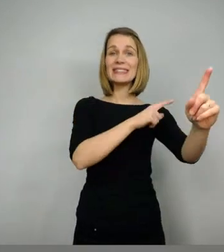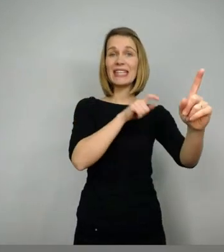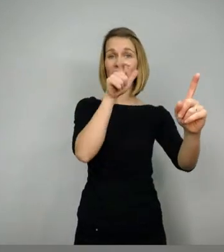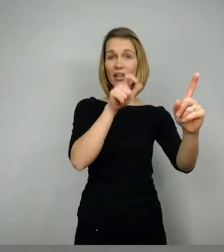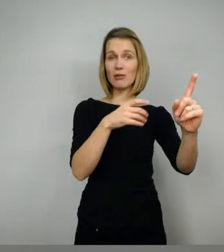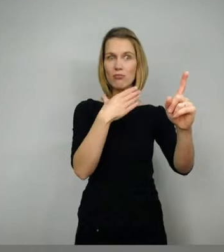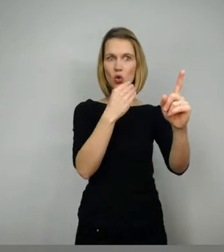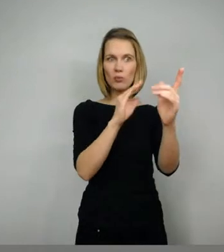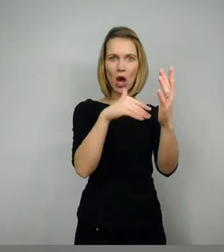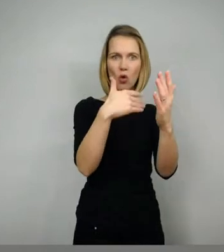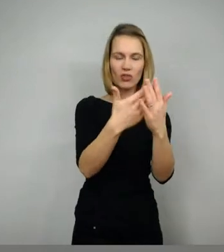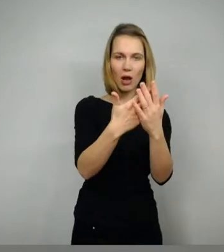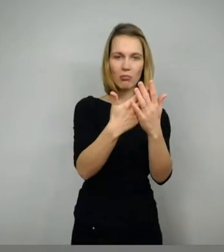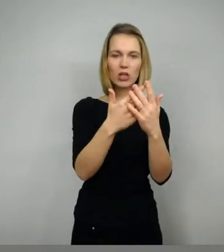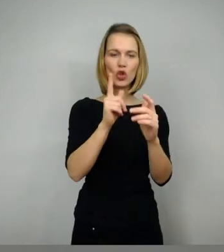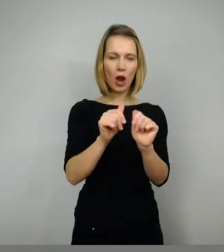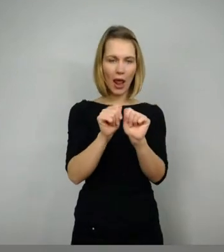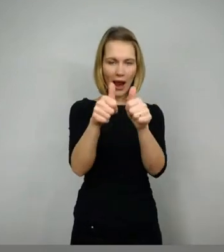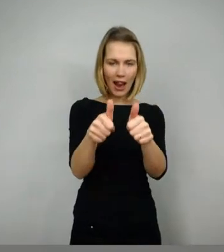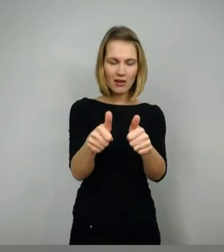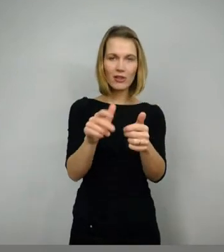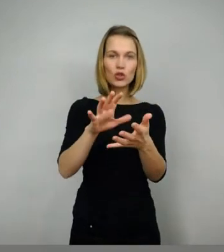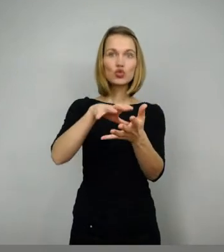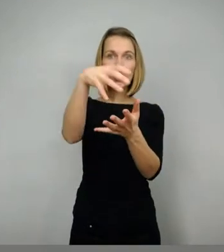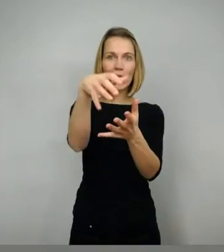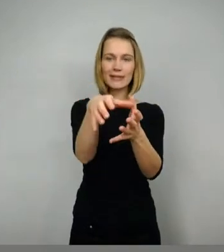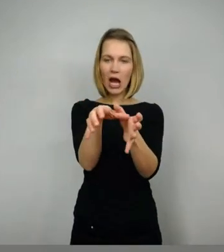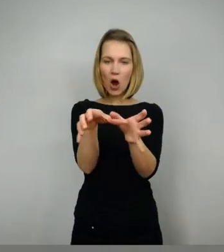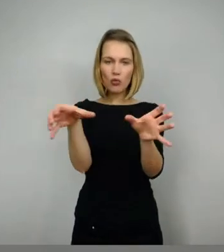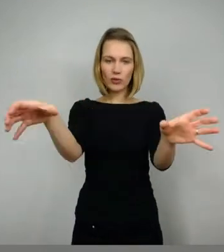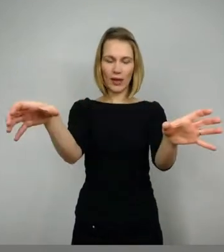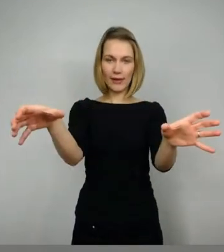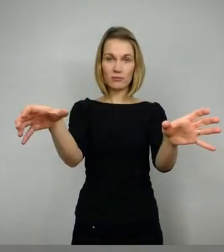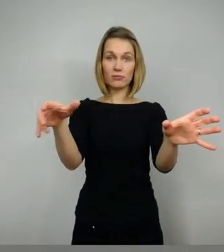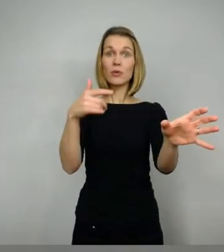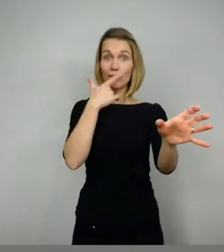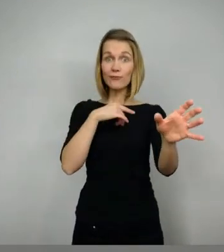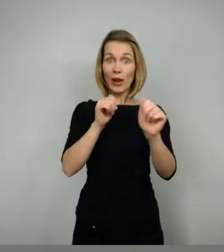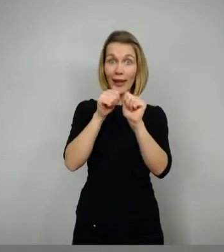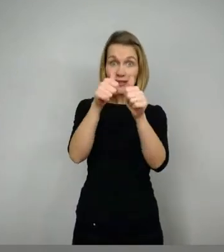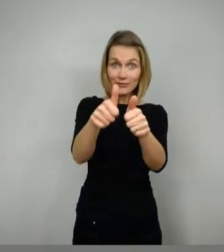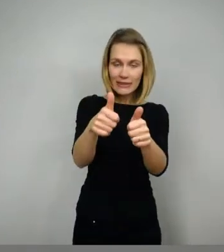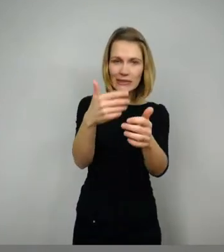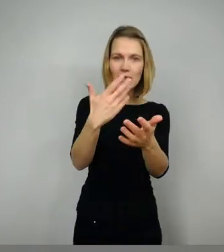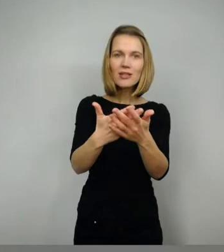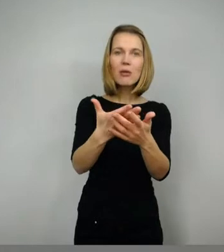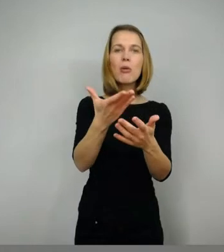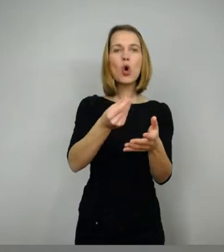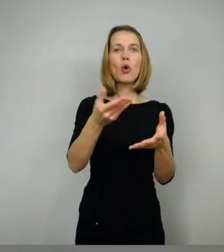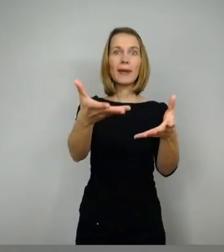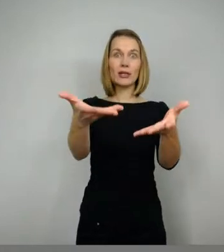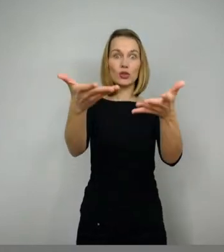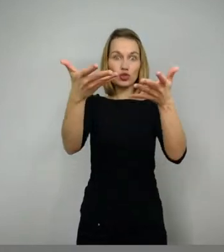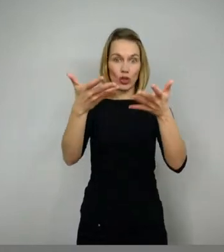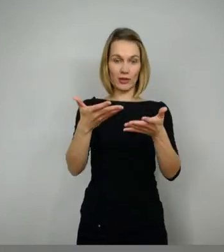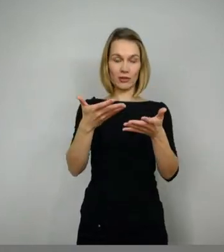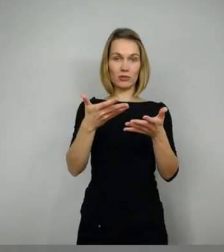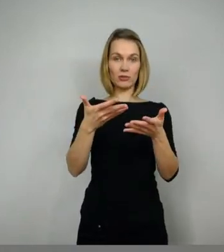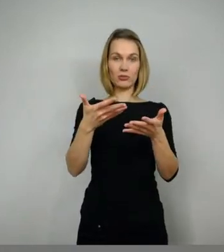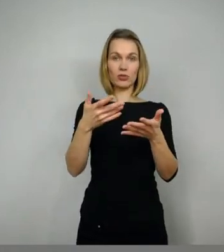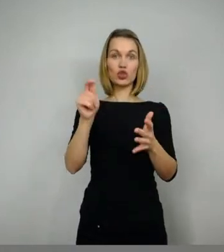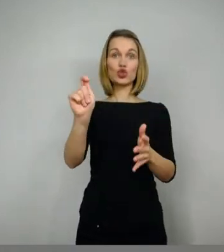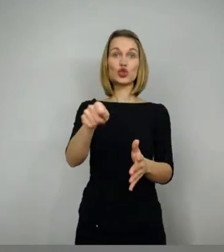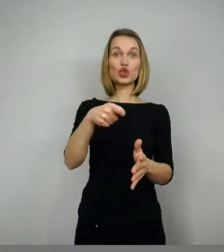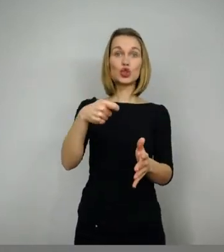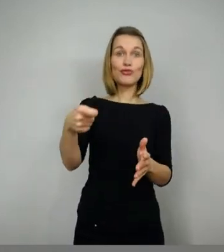unter sich aufzuteilen. Und weil Siegfried ihnen helfen will, schenken sie ihm auch etwas, nämlich das Schwert der Nibelungen. Doch gaben sie ihm zu